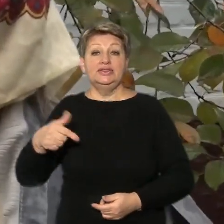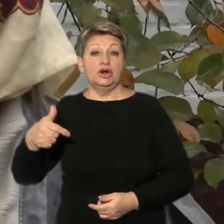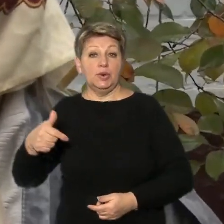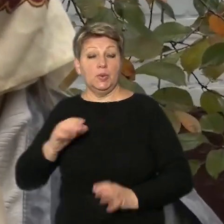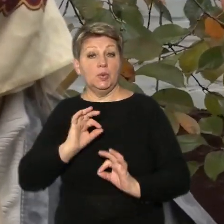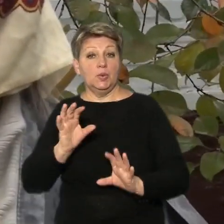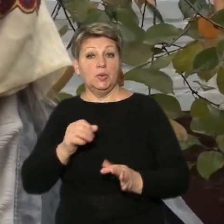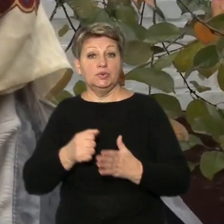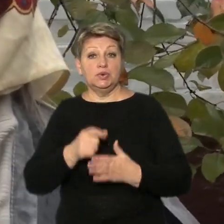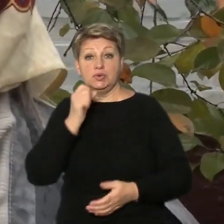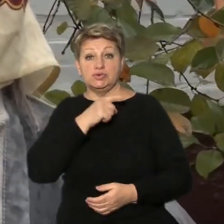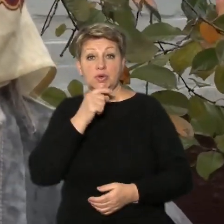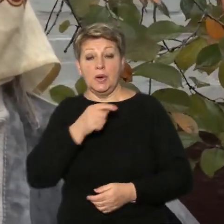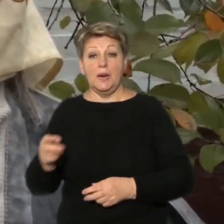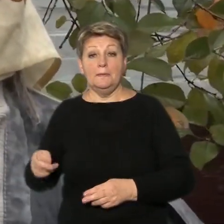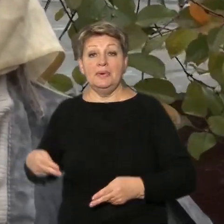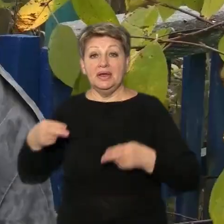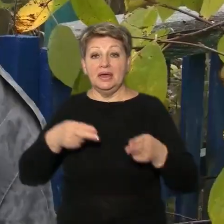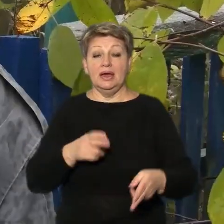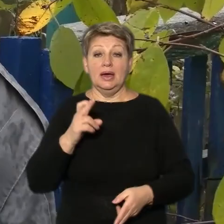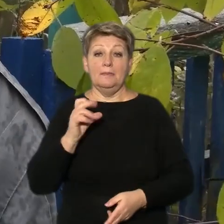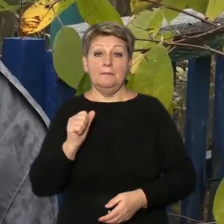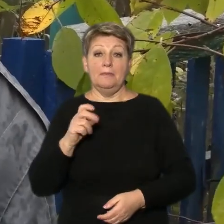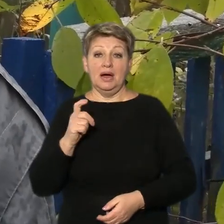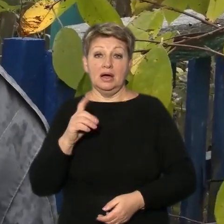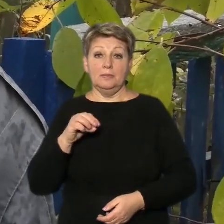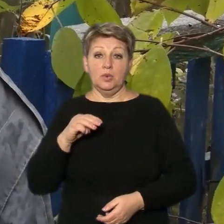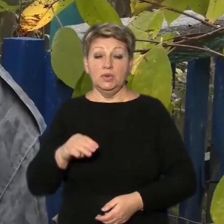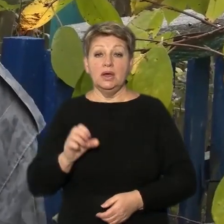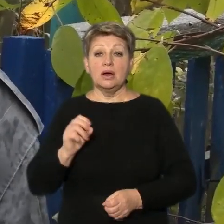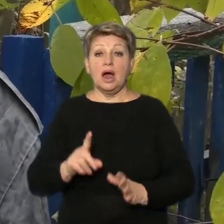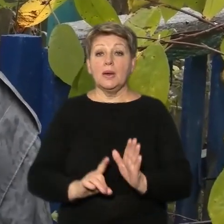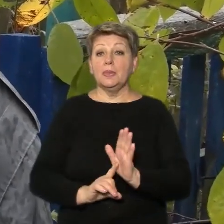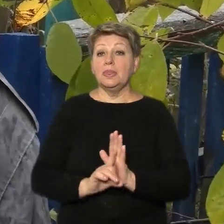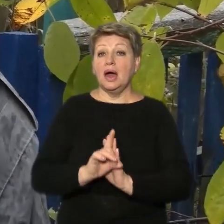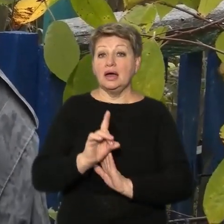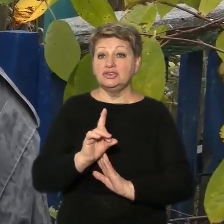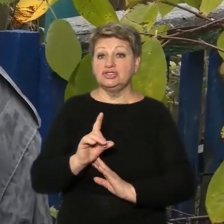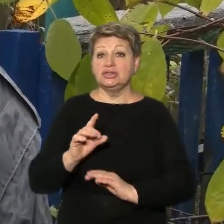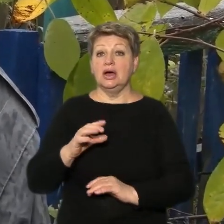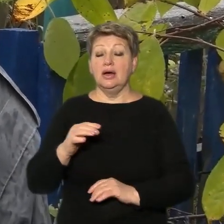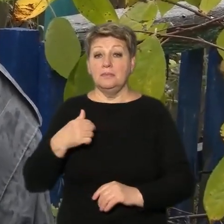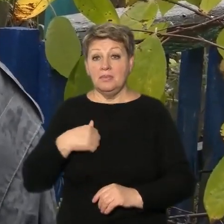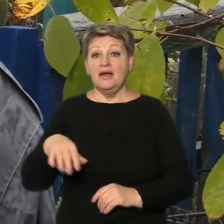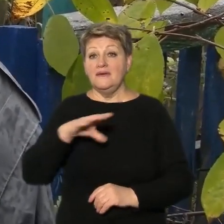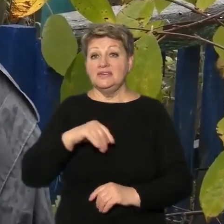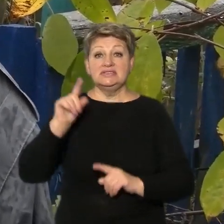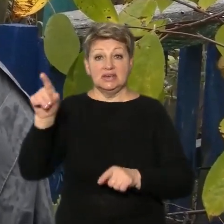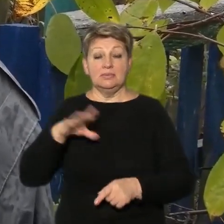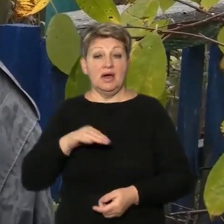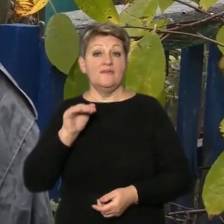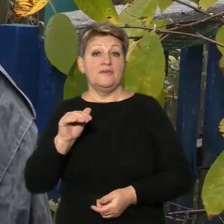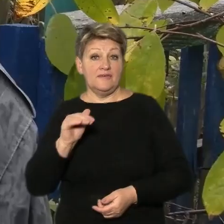розповідає, до Золотоноші переїхала з Бахмута. Ну, ото як почалося, ми ще там були, це в февроліж